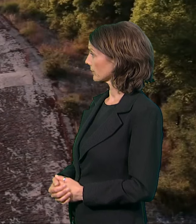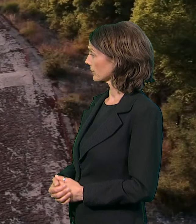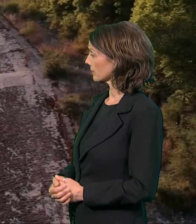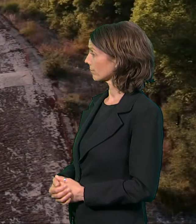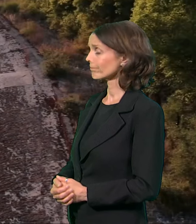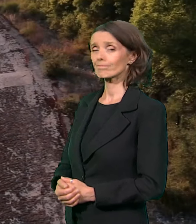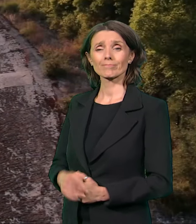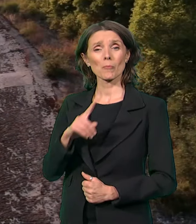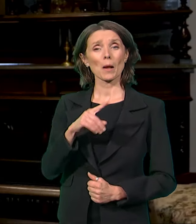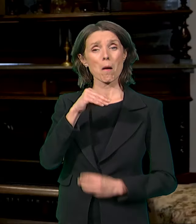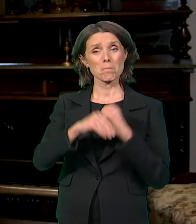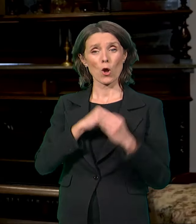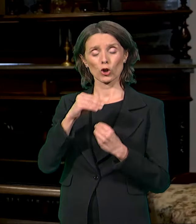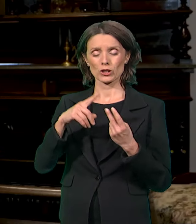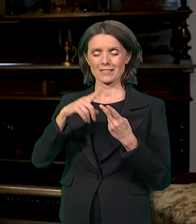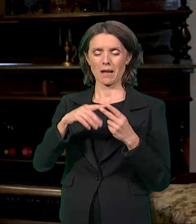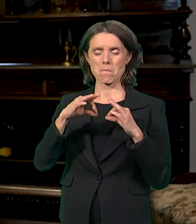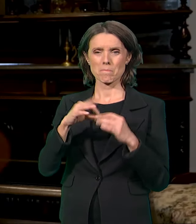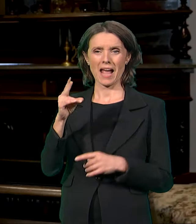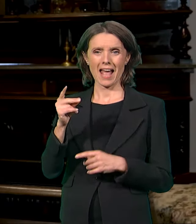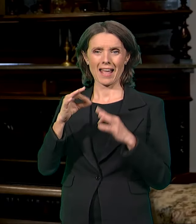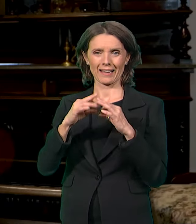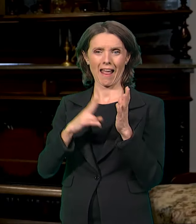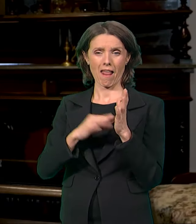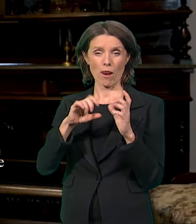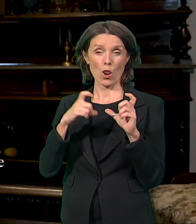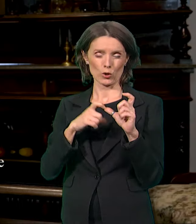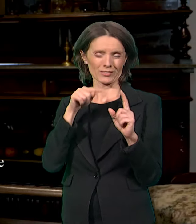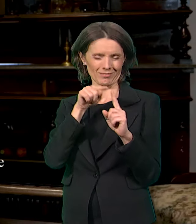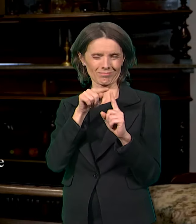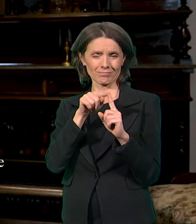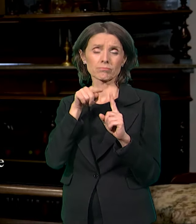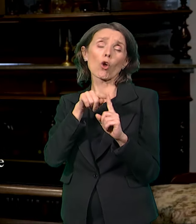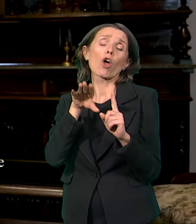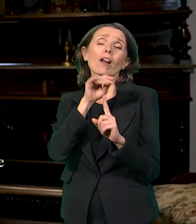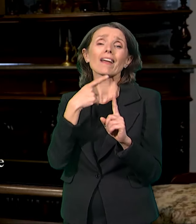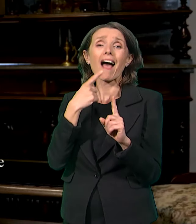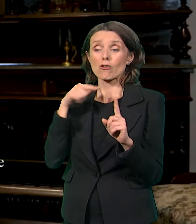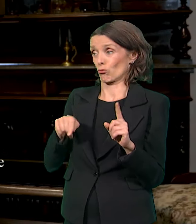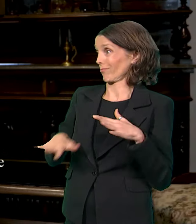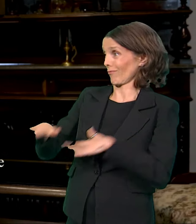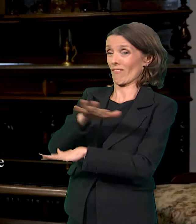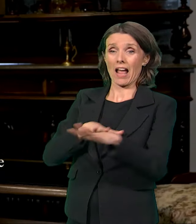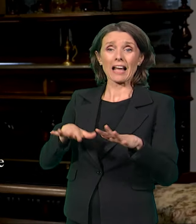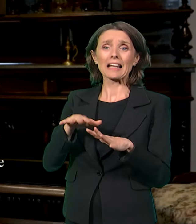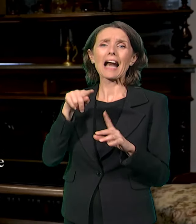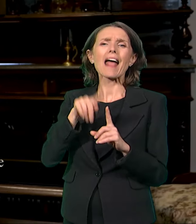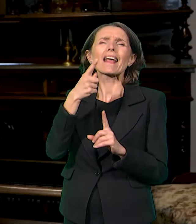Poredica Paranos je jedna, kako oni kažu u njihovom porodičnom predavanju, jedna od najstarijih porodica ovoga kraja.